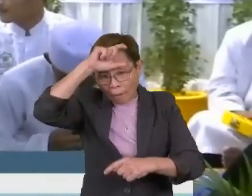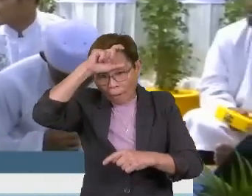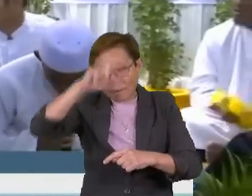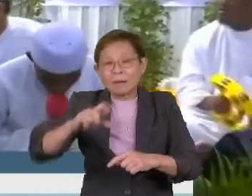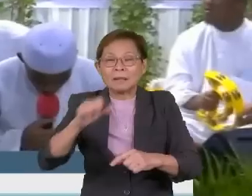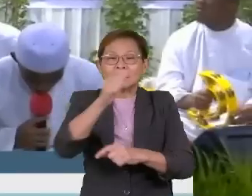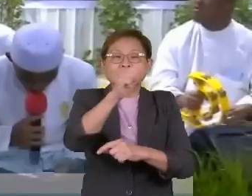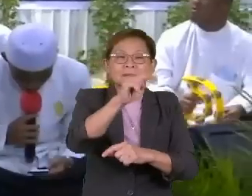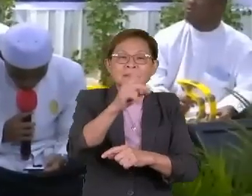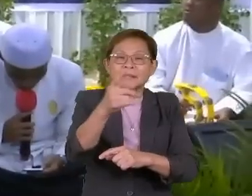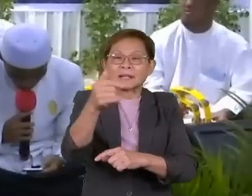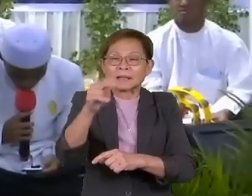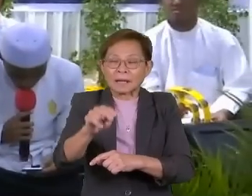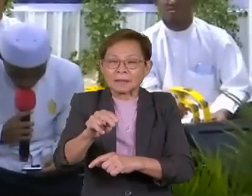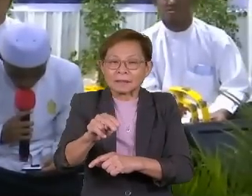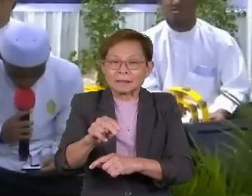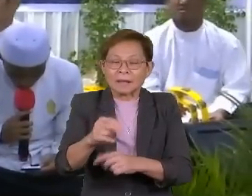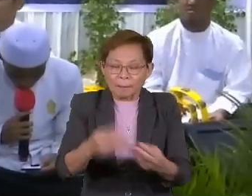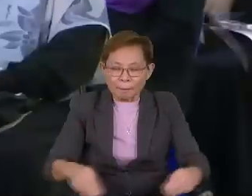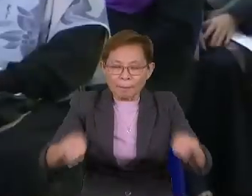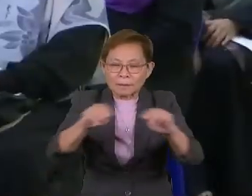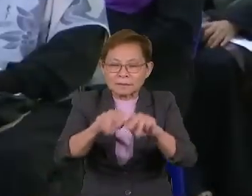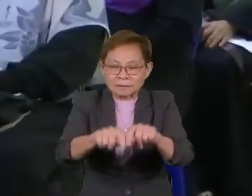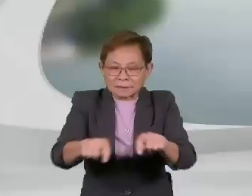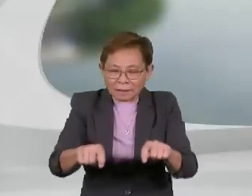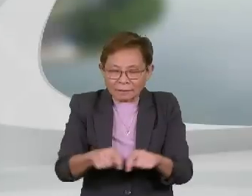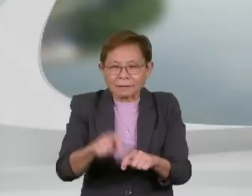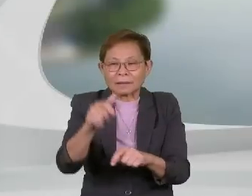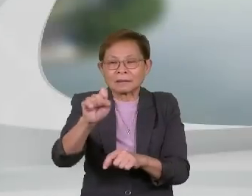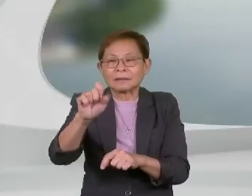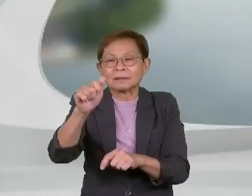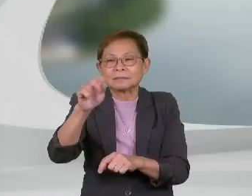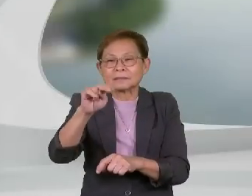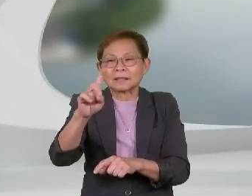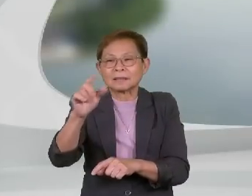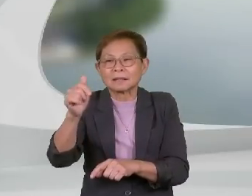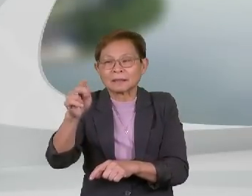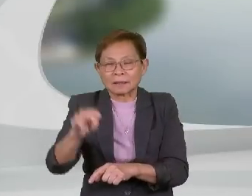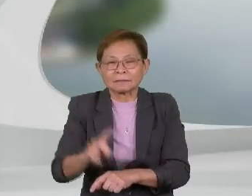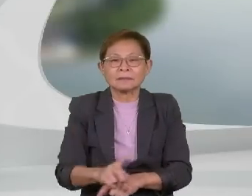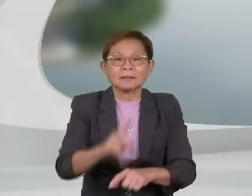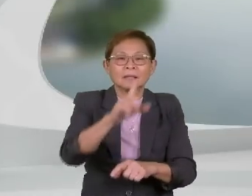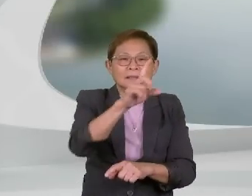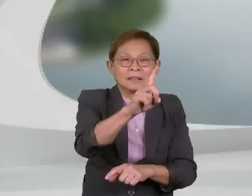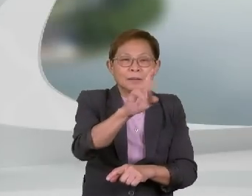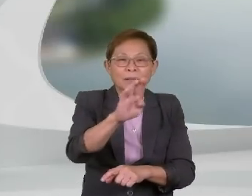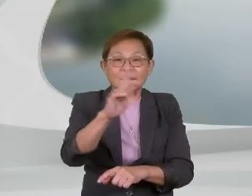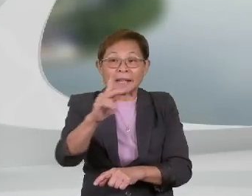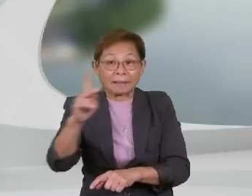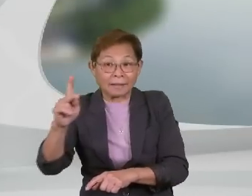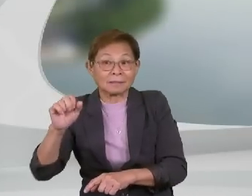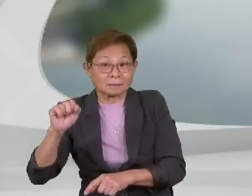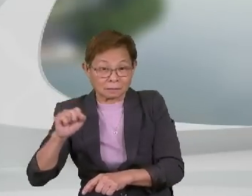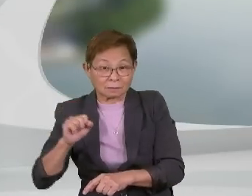Sandakan di Dewan Serbaguna Masjid Daerah Sandakan. Dewan Bandaraya Kota Kinabalu DBKK